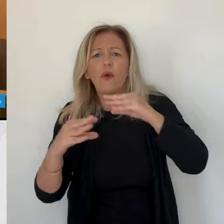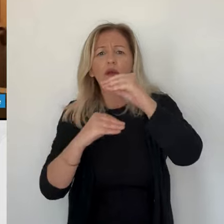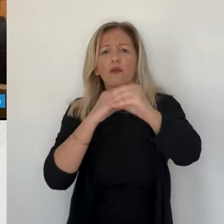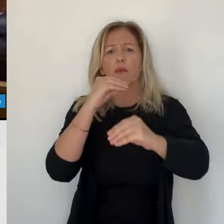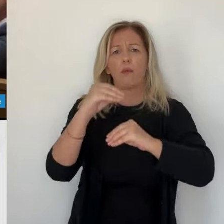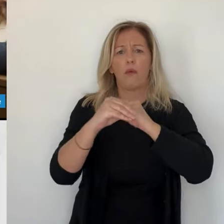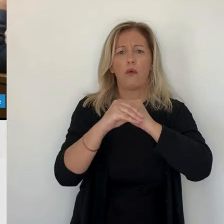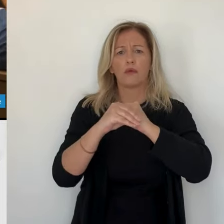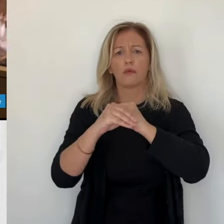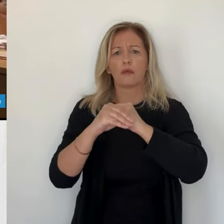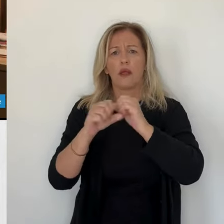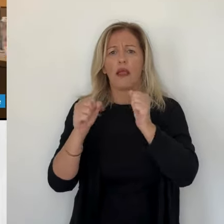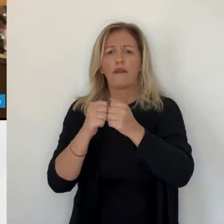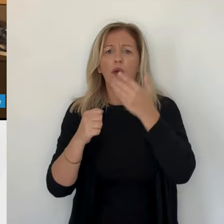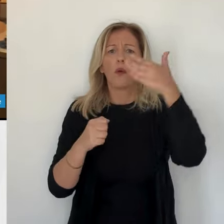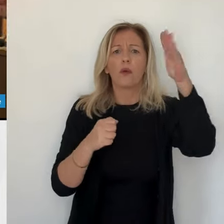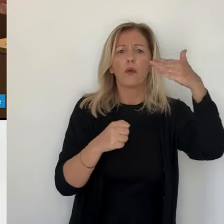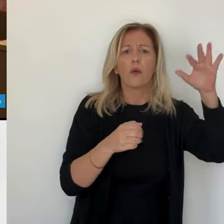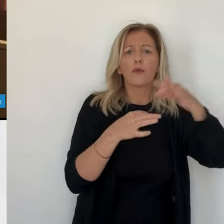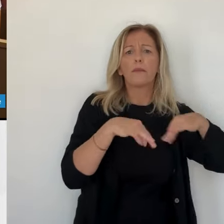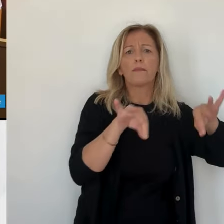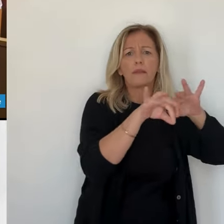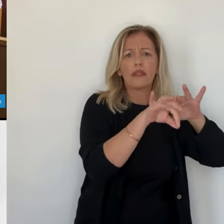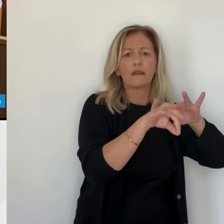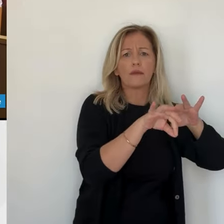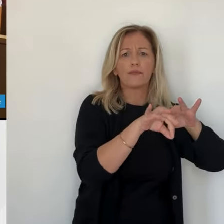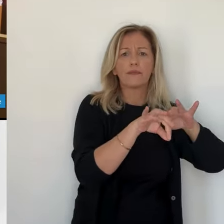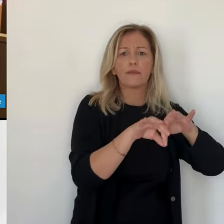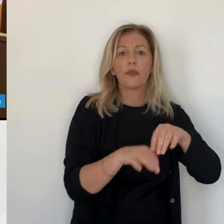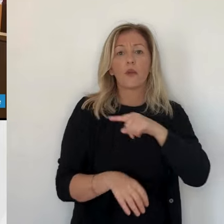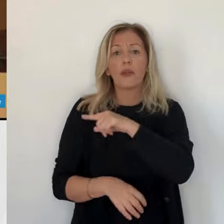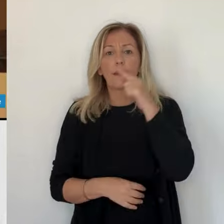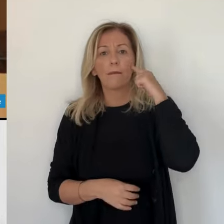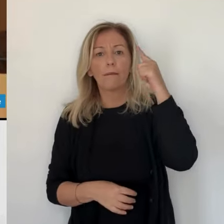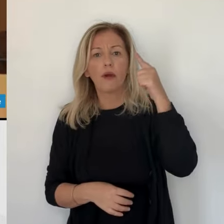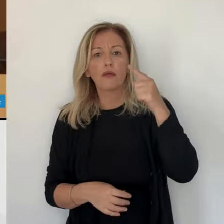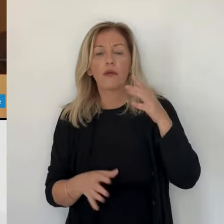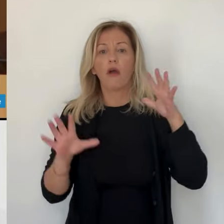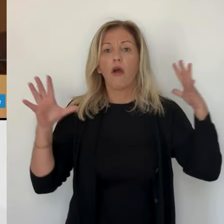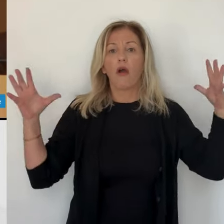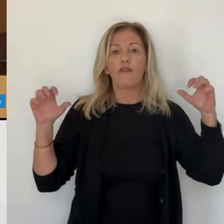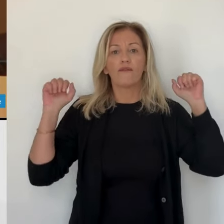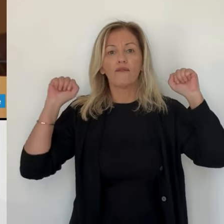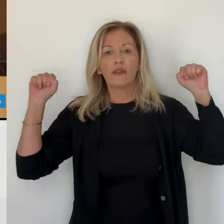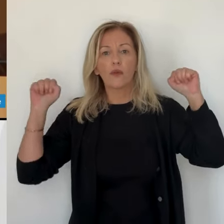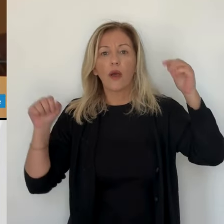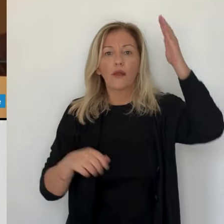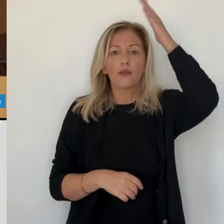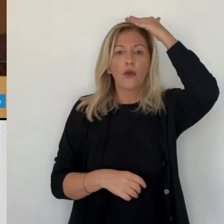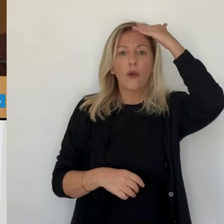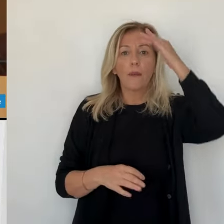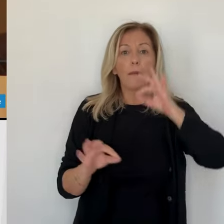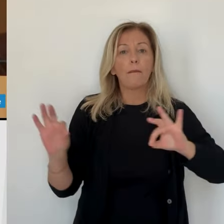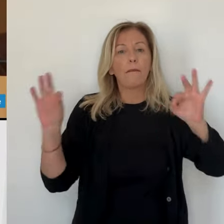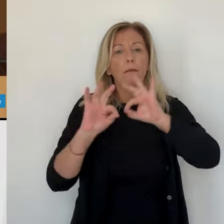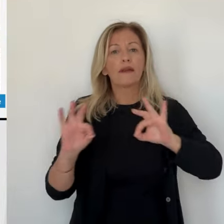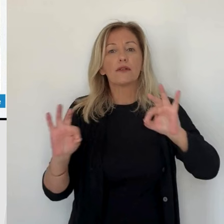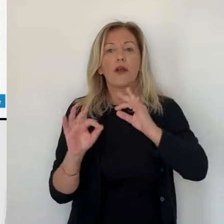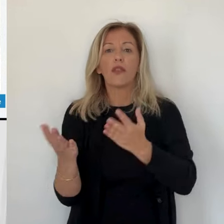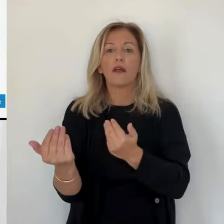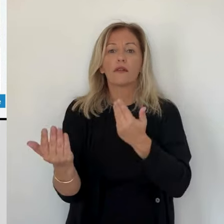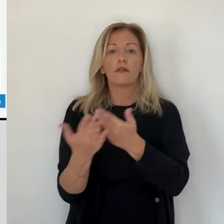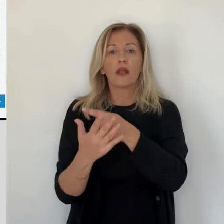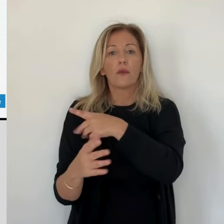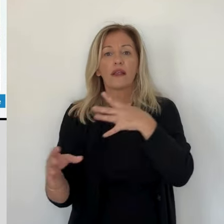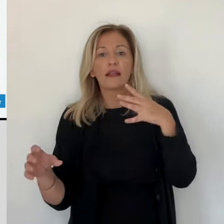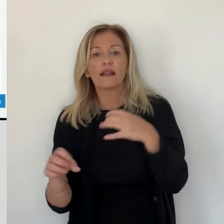Il appelle à tirer les conséquences de la puissance du phénomène et de l'ampleur de la victoire que personne ne prévoyait. On